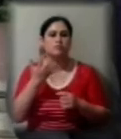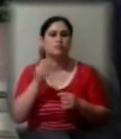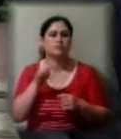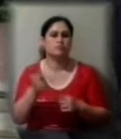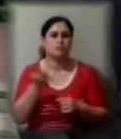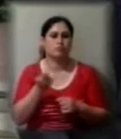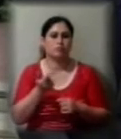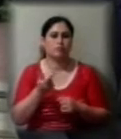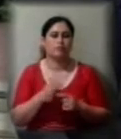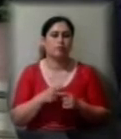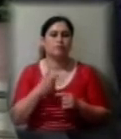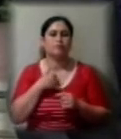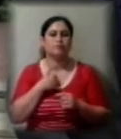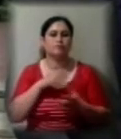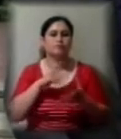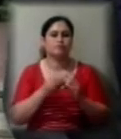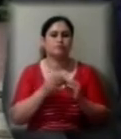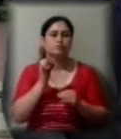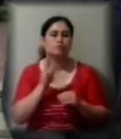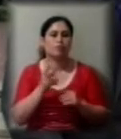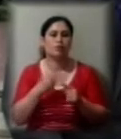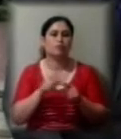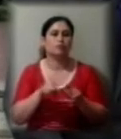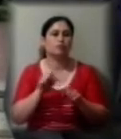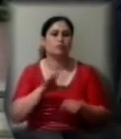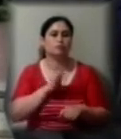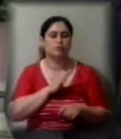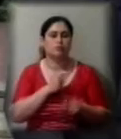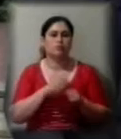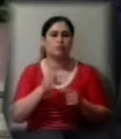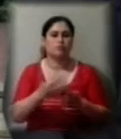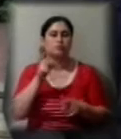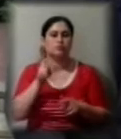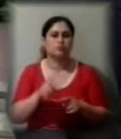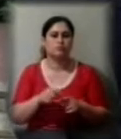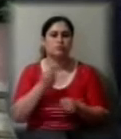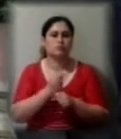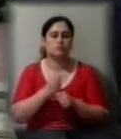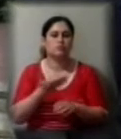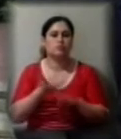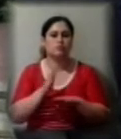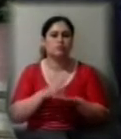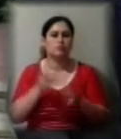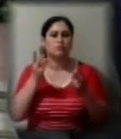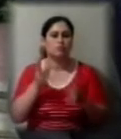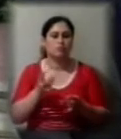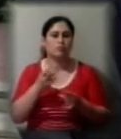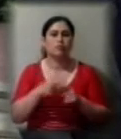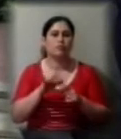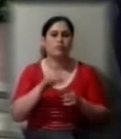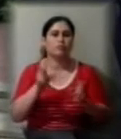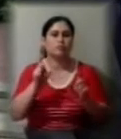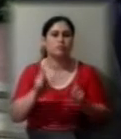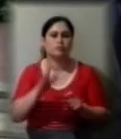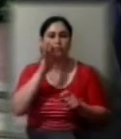взагалі в шокі, як таке може бути, якщо людина зробив тяжке приступлення, він просидів 5 місяців